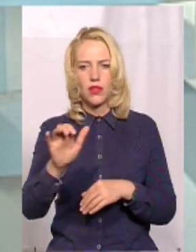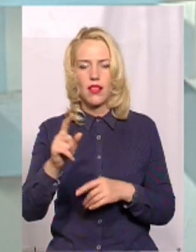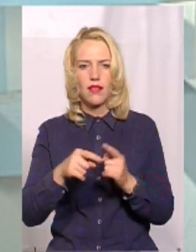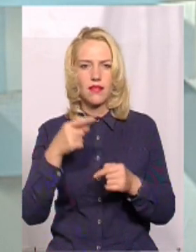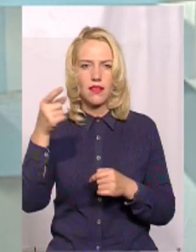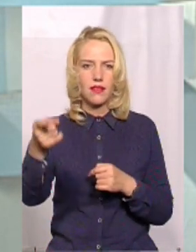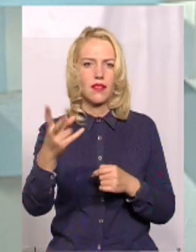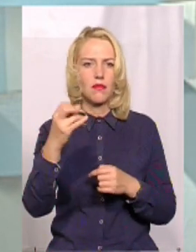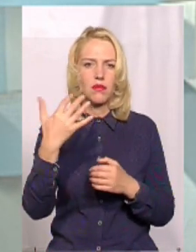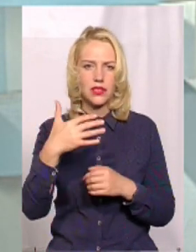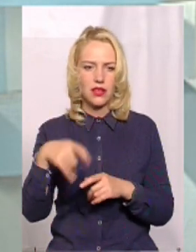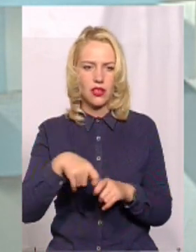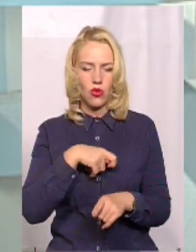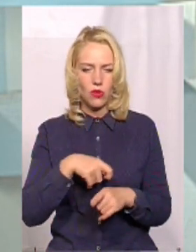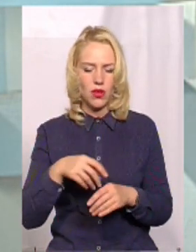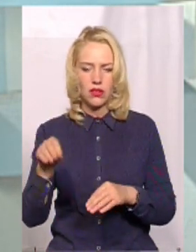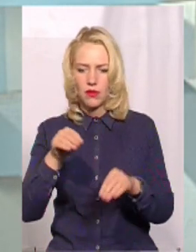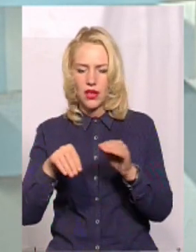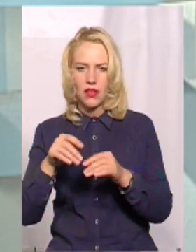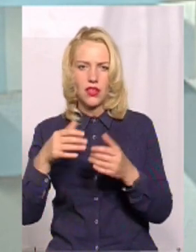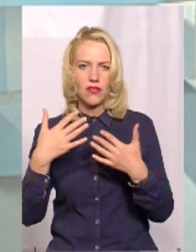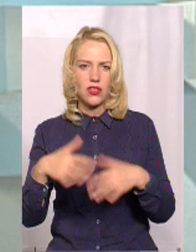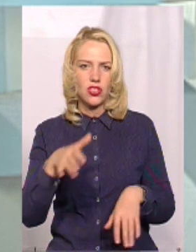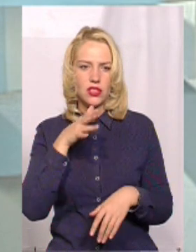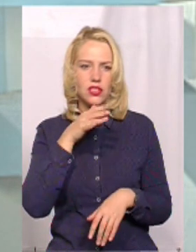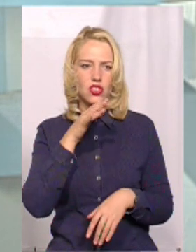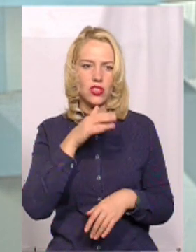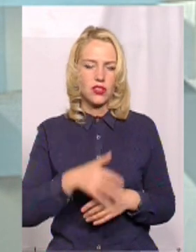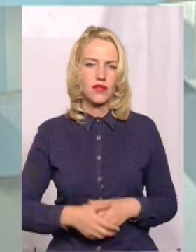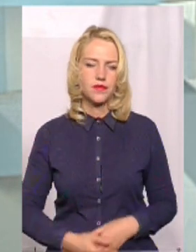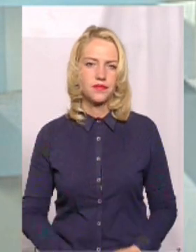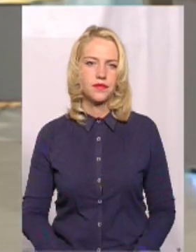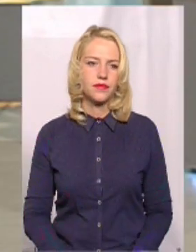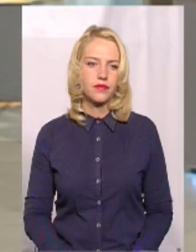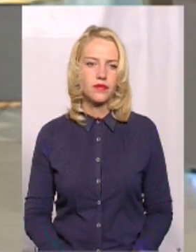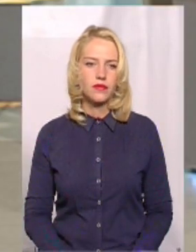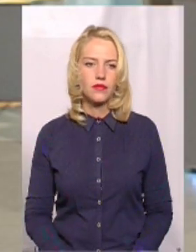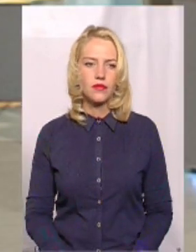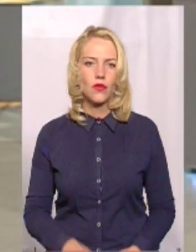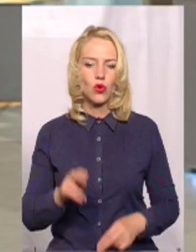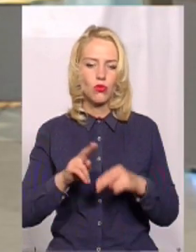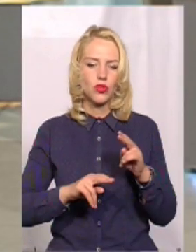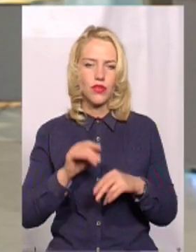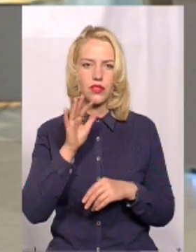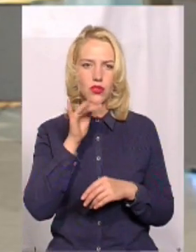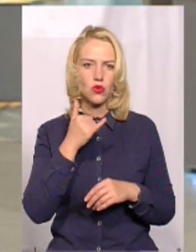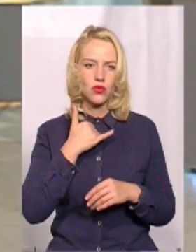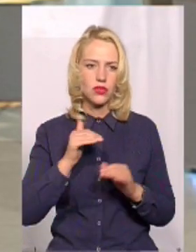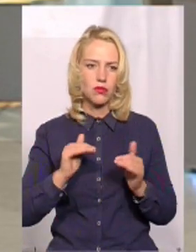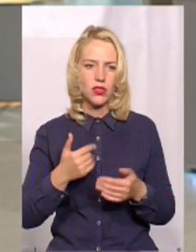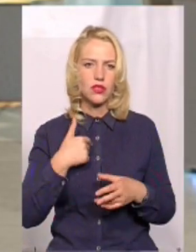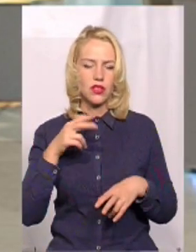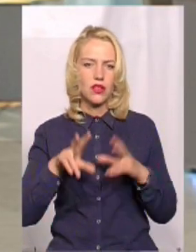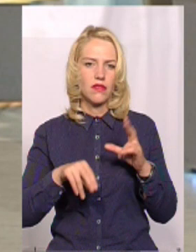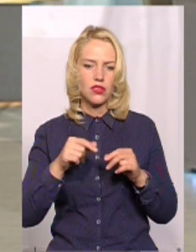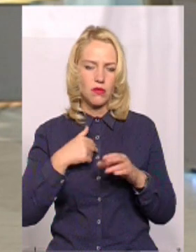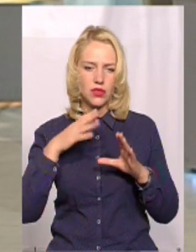настраюється і так далі. І це втрачається час, і будівельний сезон у обмежений. Ну, я ж рахую,